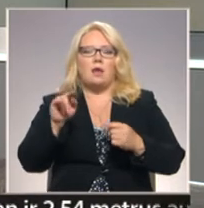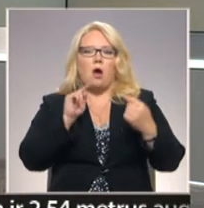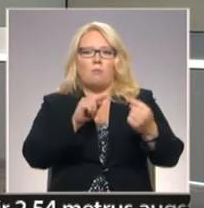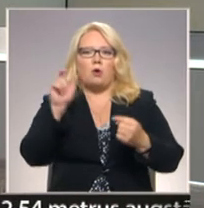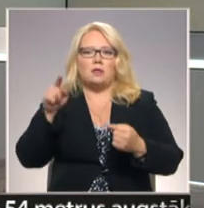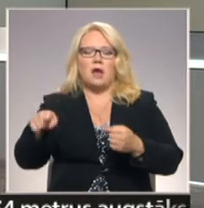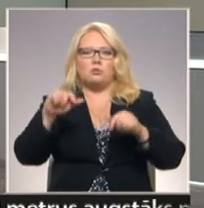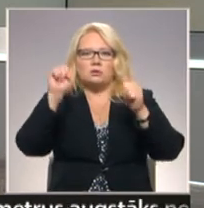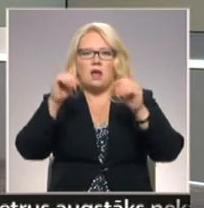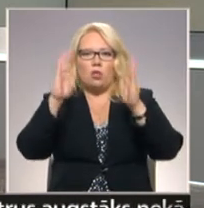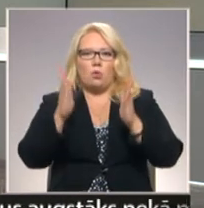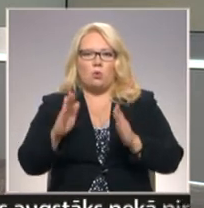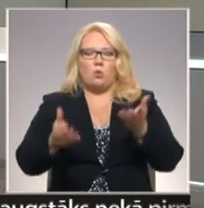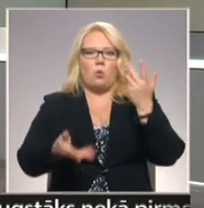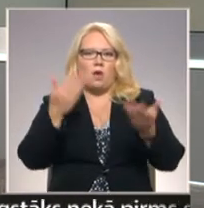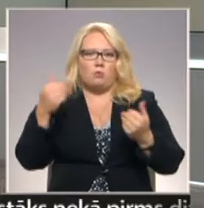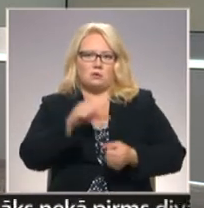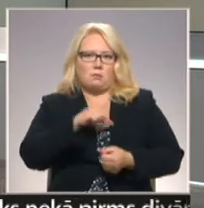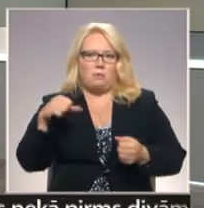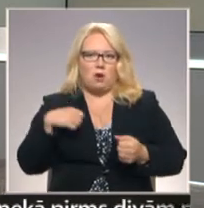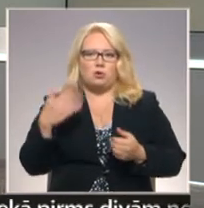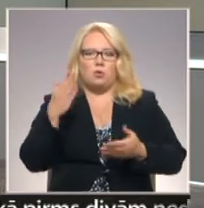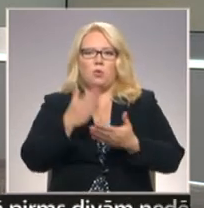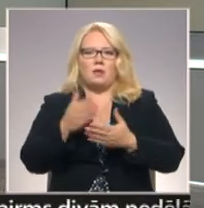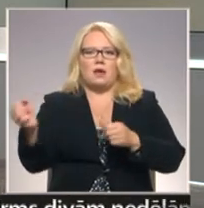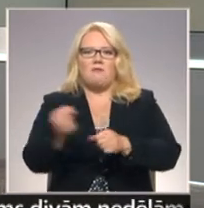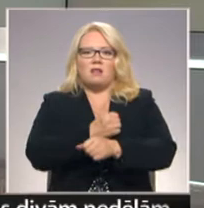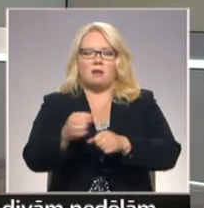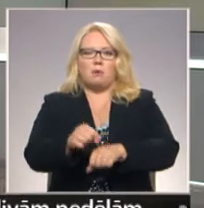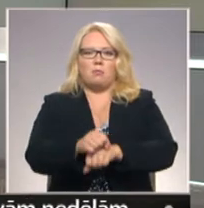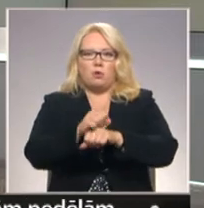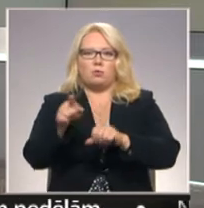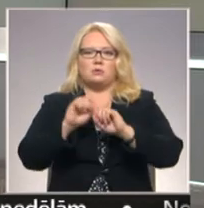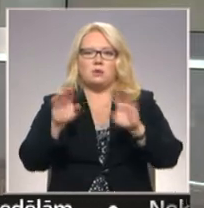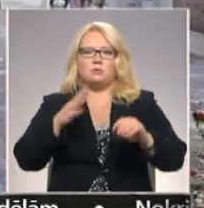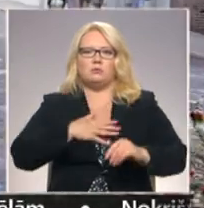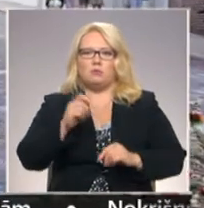statuji nojauca paši. No Šārlotsvīles, kura notika vardarbīgi protesti, stāsta Kārlis Dagilis.